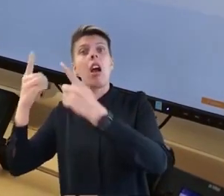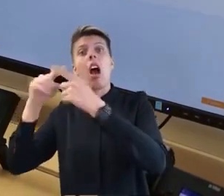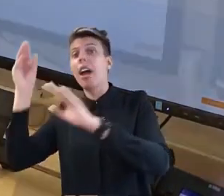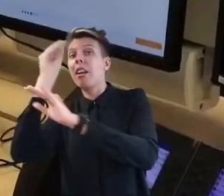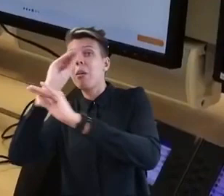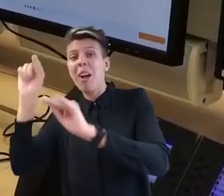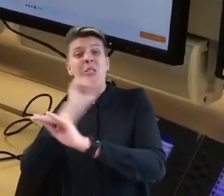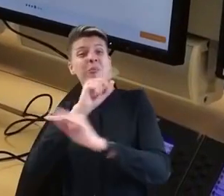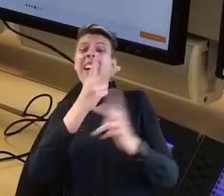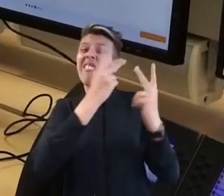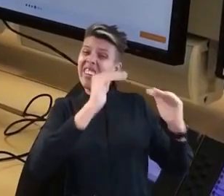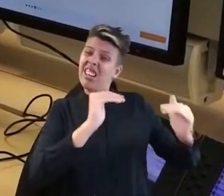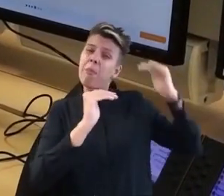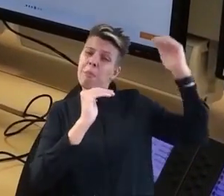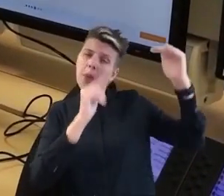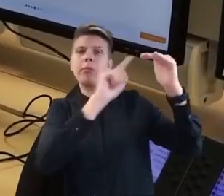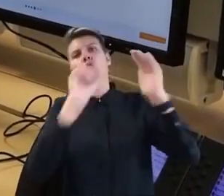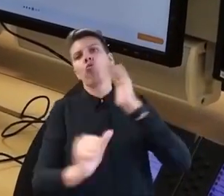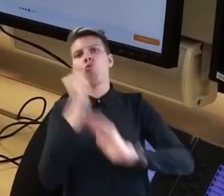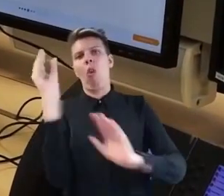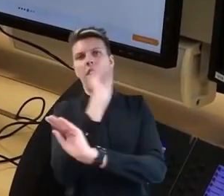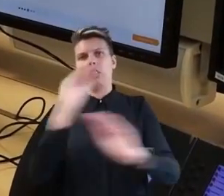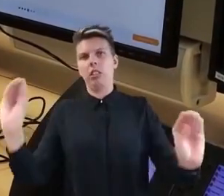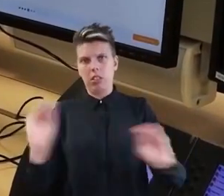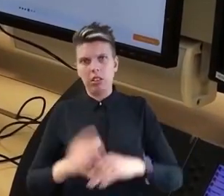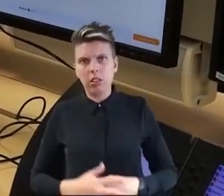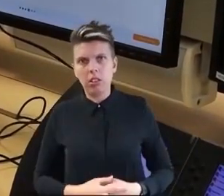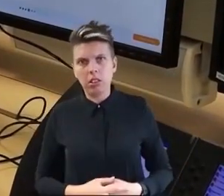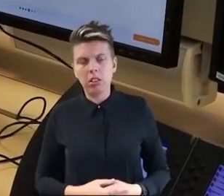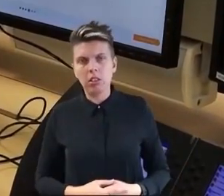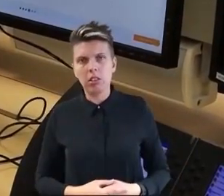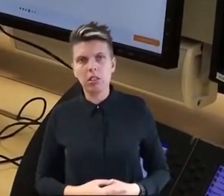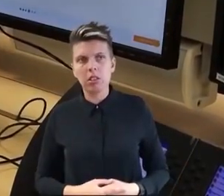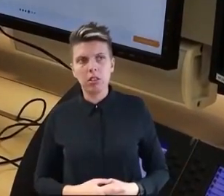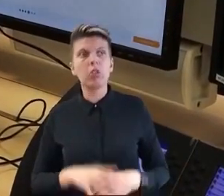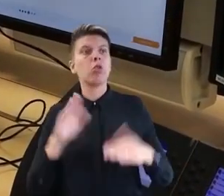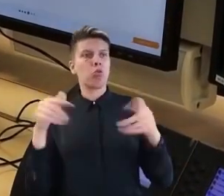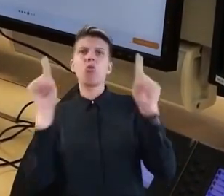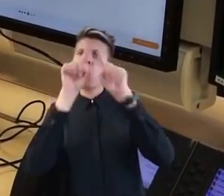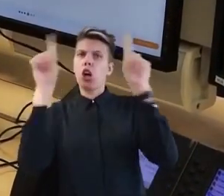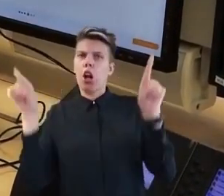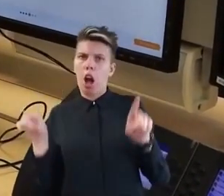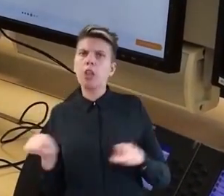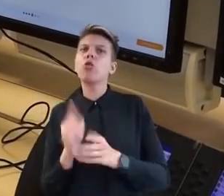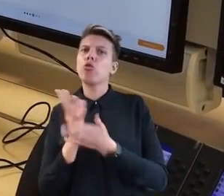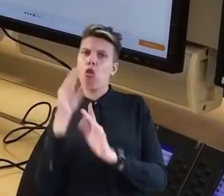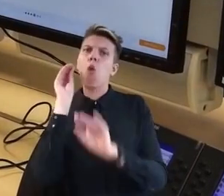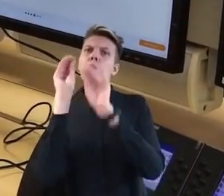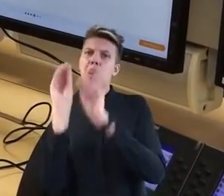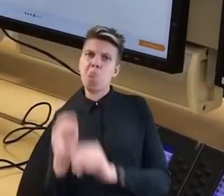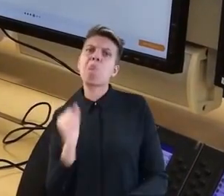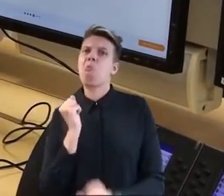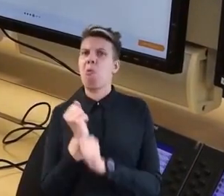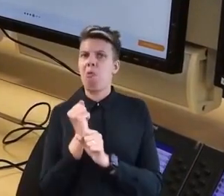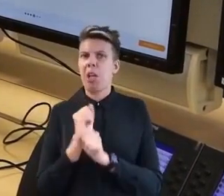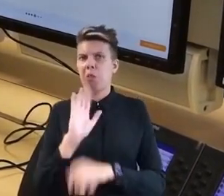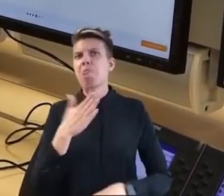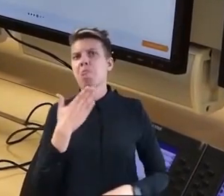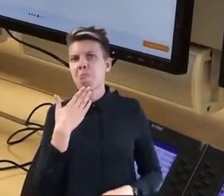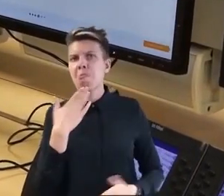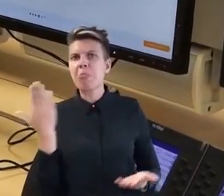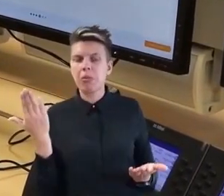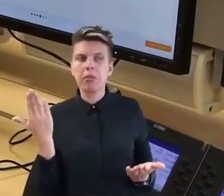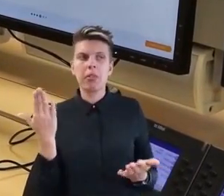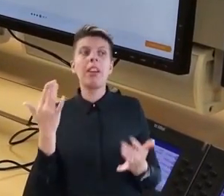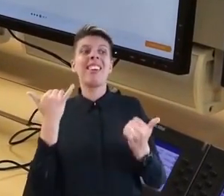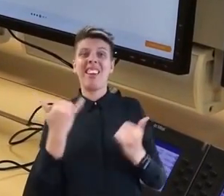Priorität. So, der Kollege hat die Karte entsprechend bedient. Das geht relativ zügig und einfach. Er kann jetzt noch